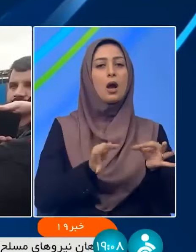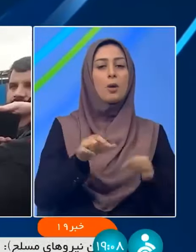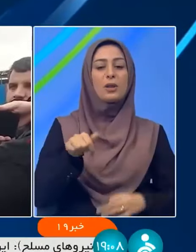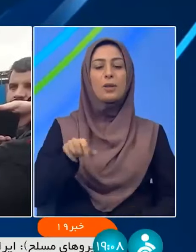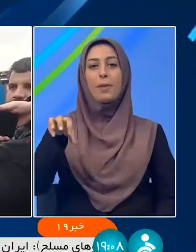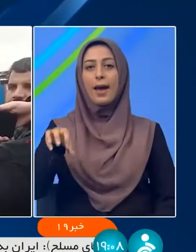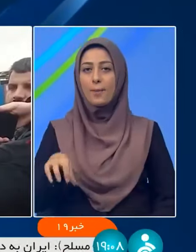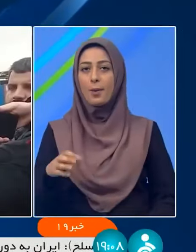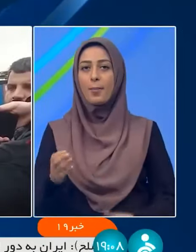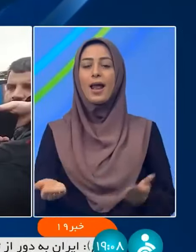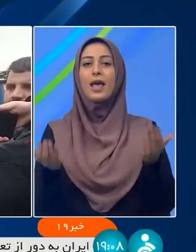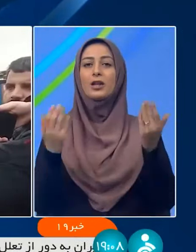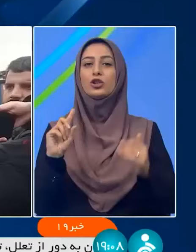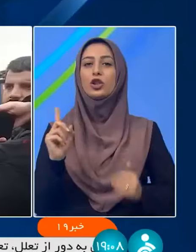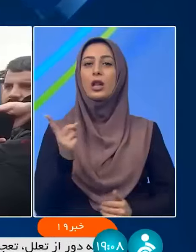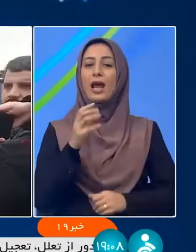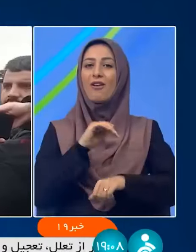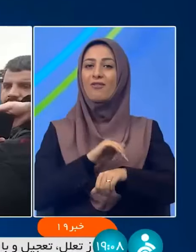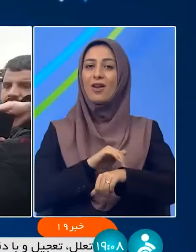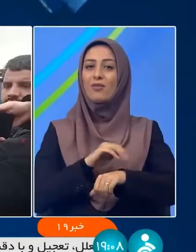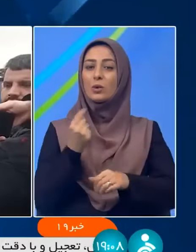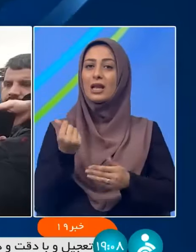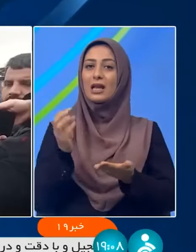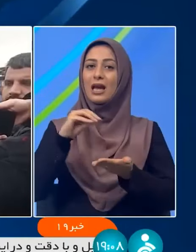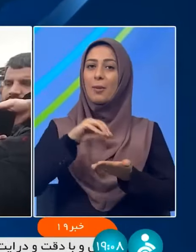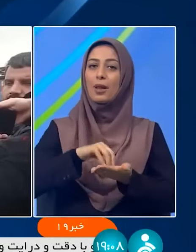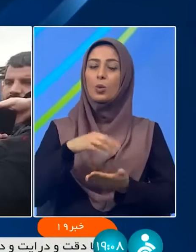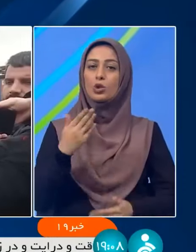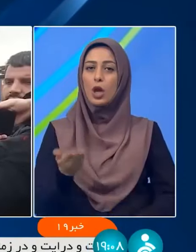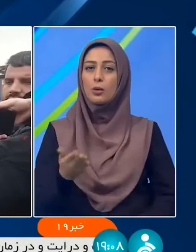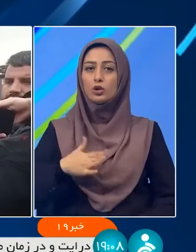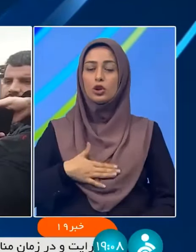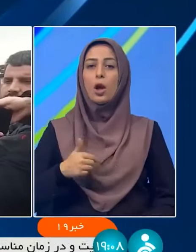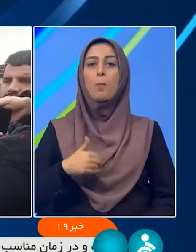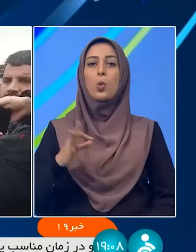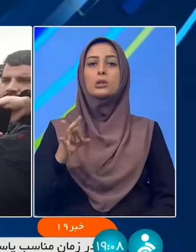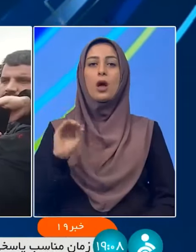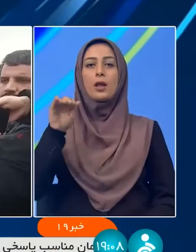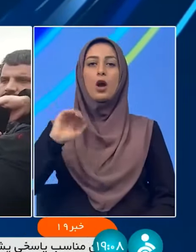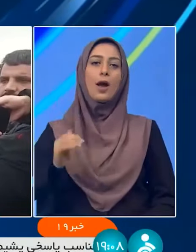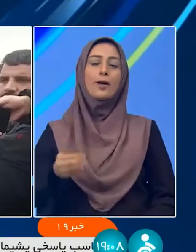اون هم می شونه در اولی فرصه که بیمت گذاری به شما به مزایده گذاشته خواهد شد